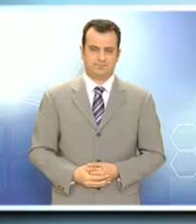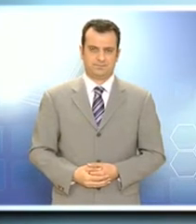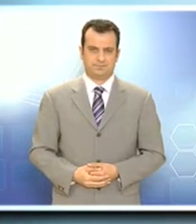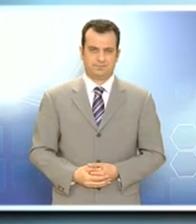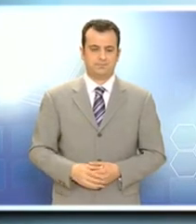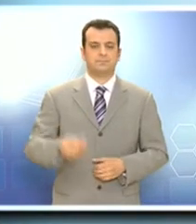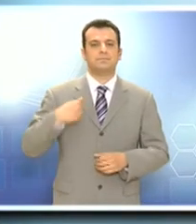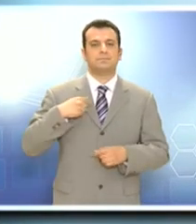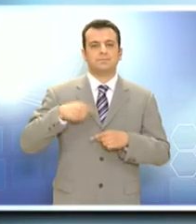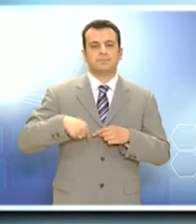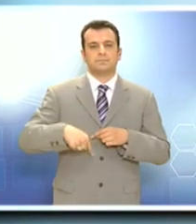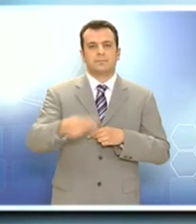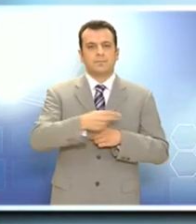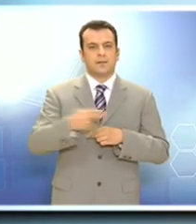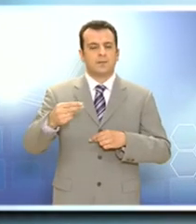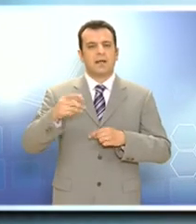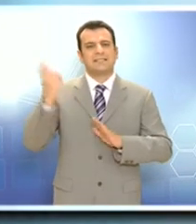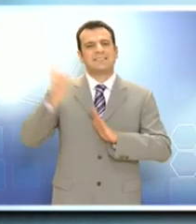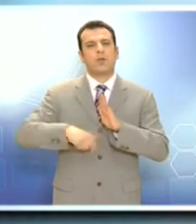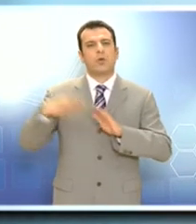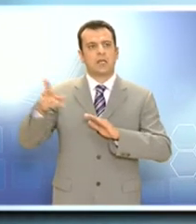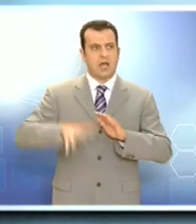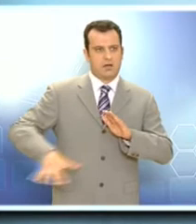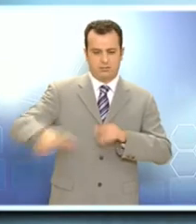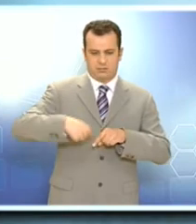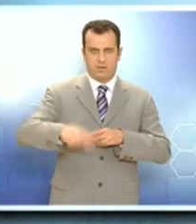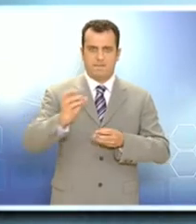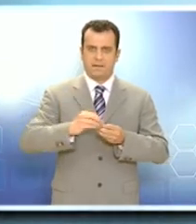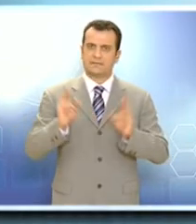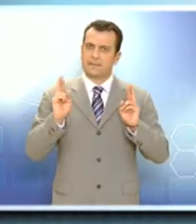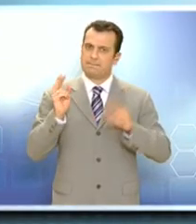Αισιόδοξα είναι τα πρώτα μηνύματα για τις κρατήσεις στα ξενοδοχεία Νόψη-Πάσχα.